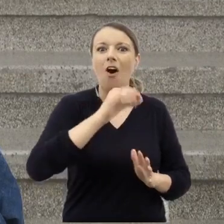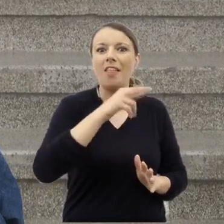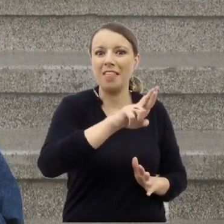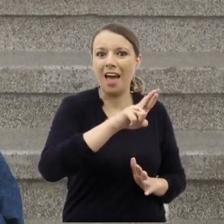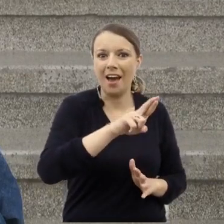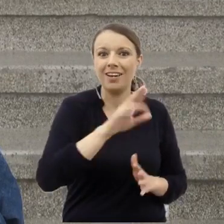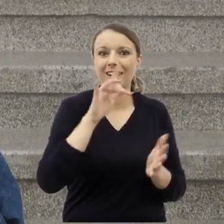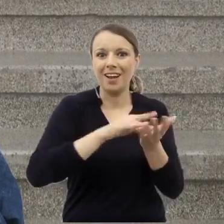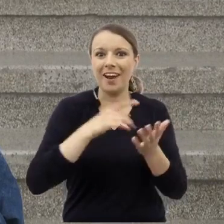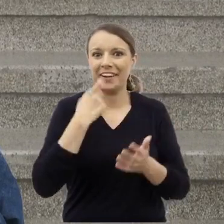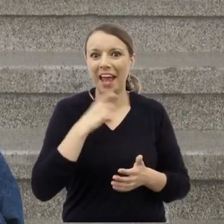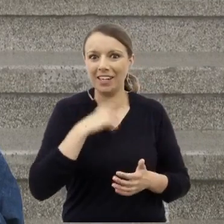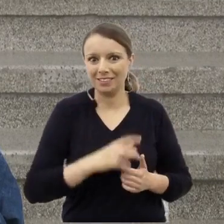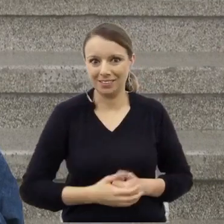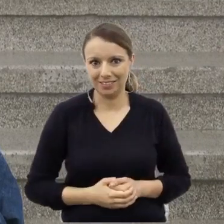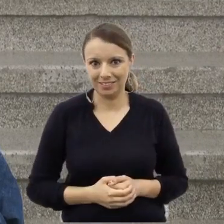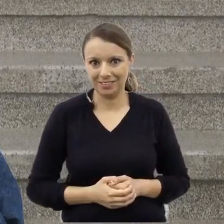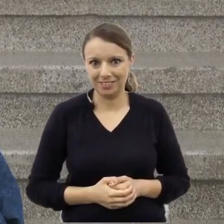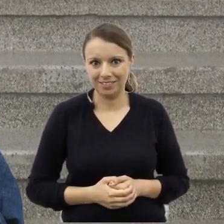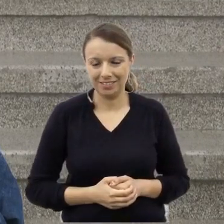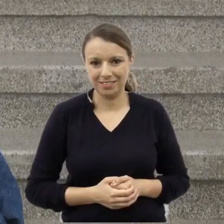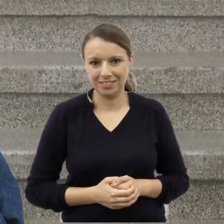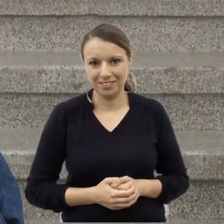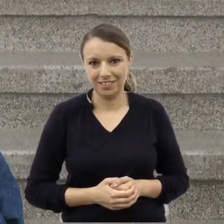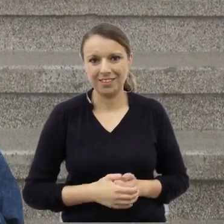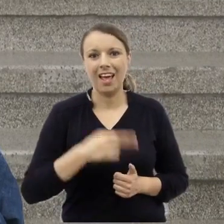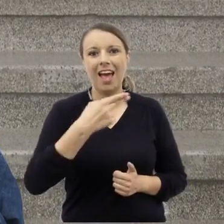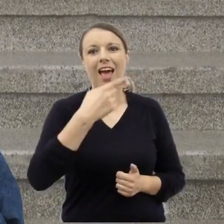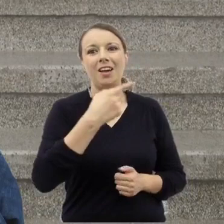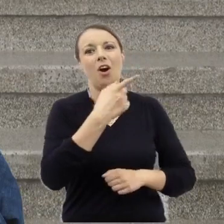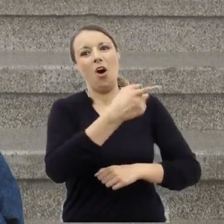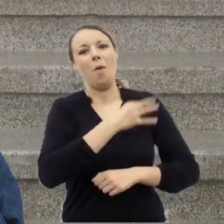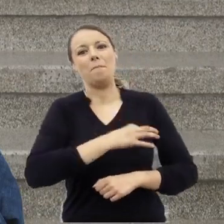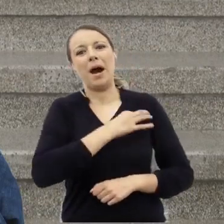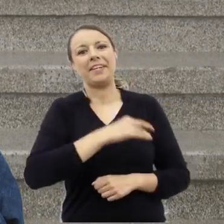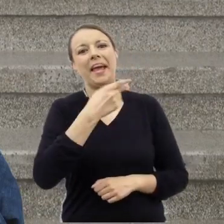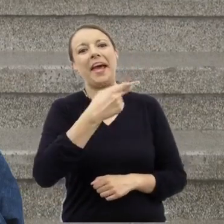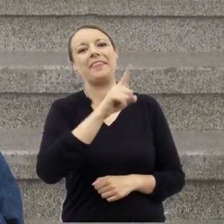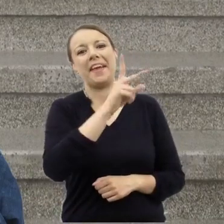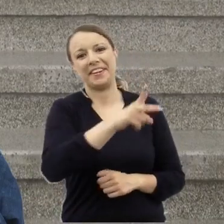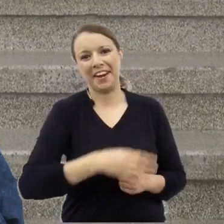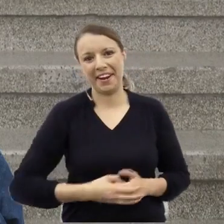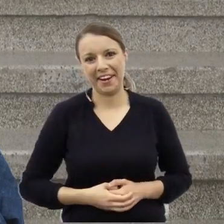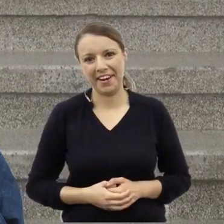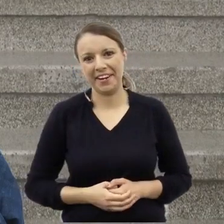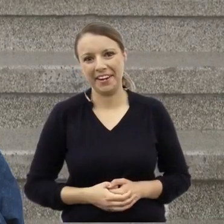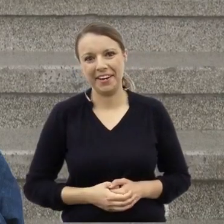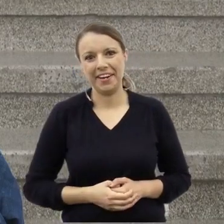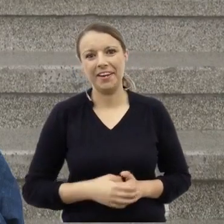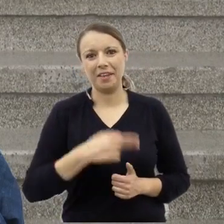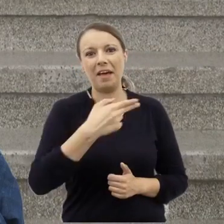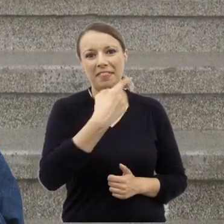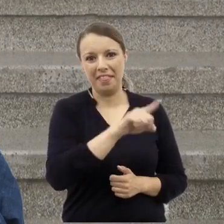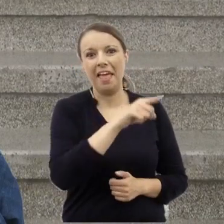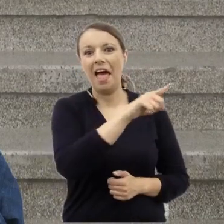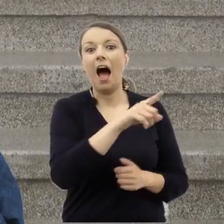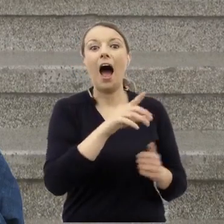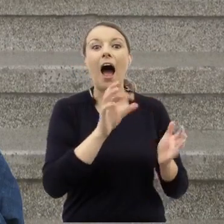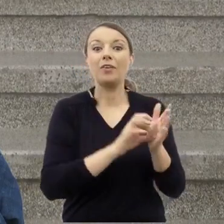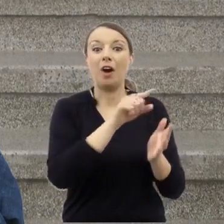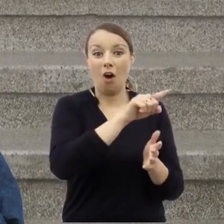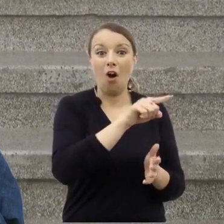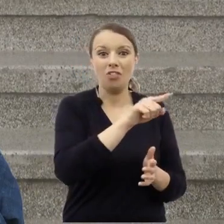w Kielcach, Endek, którego poglądy były dobrze znane. I ten Sendek po prostu